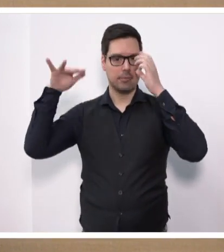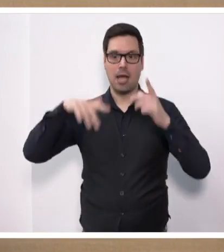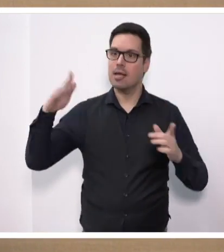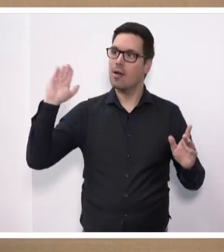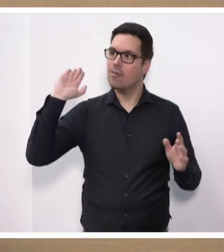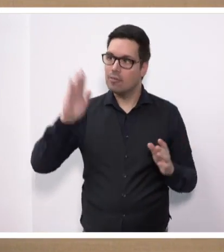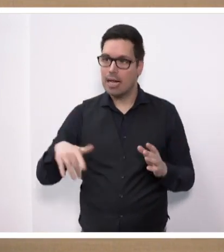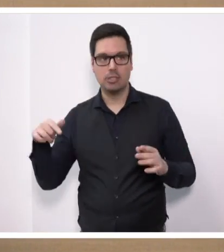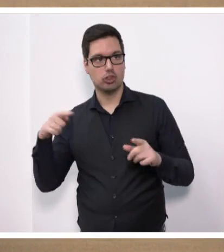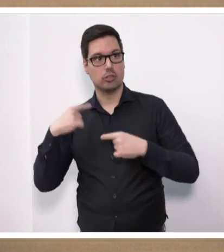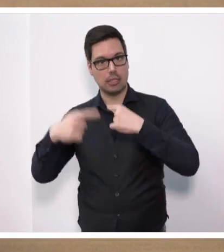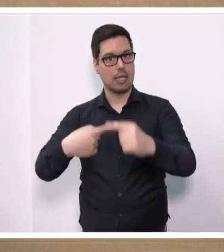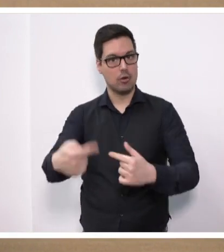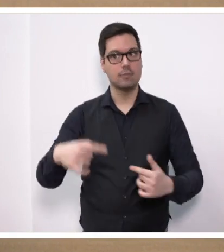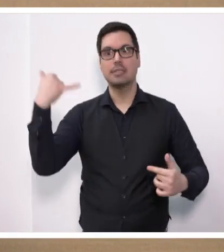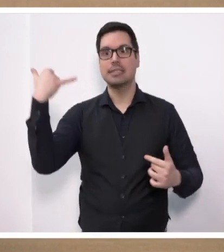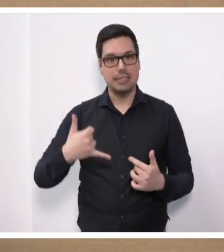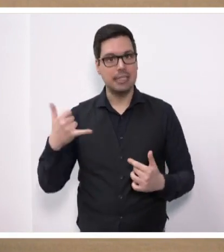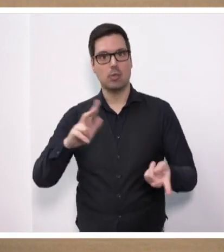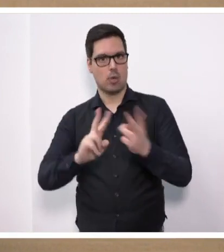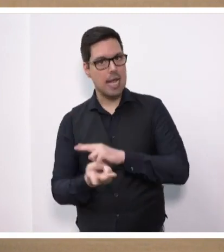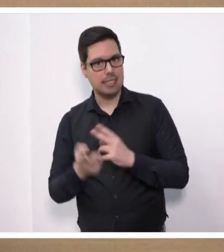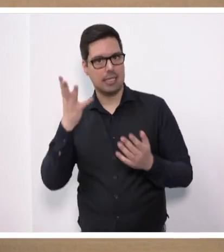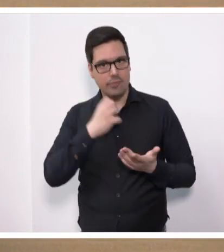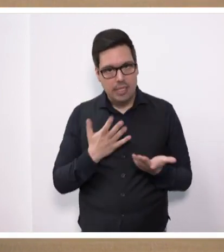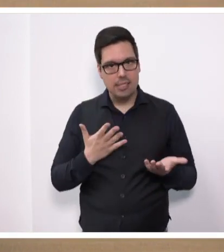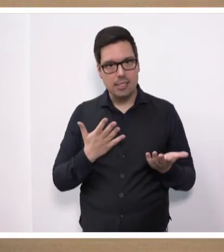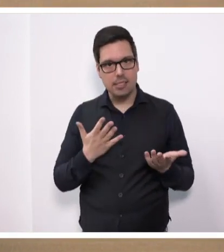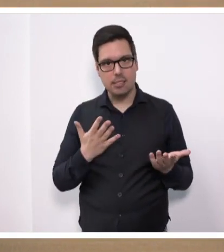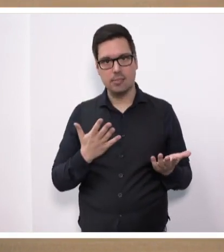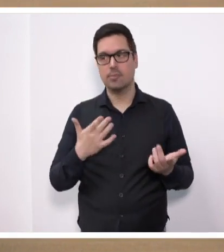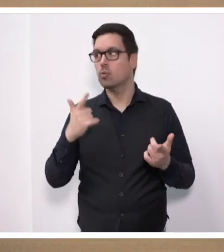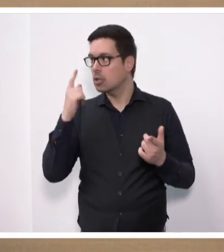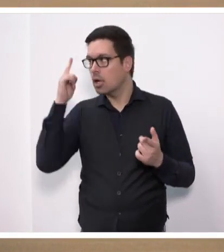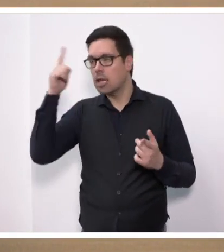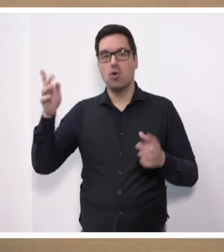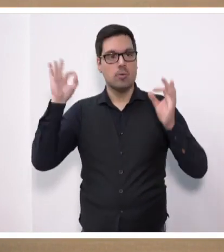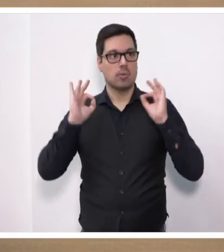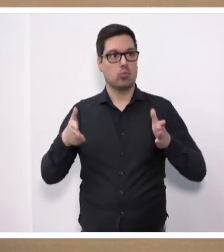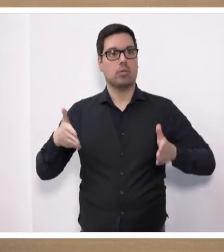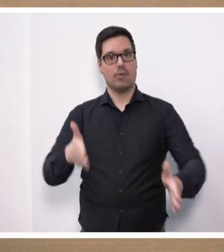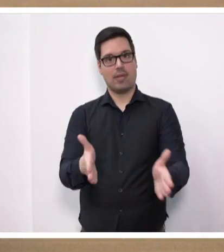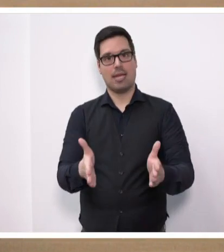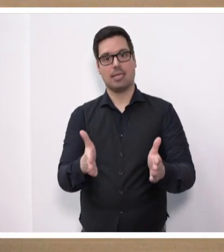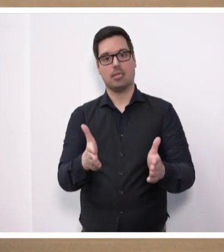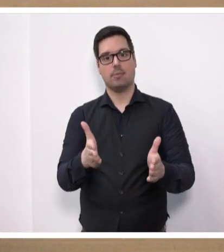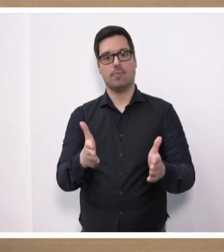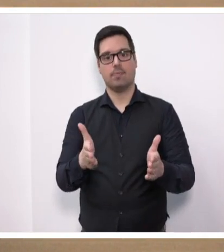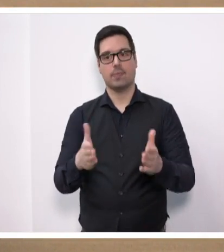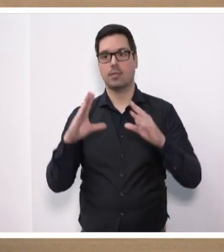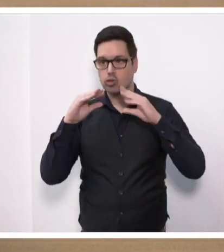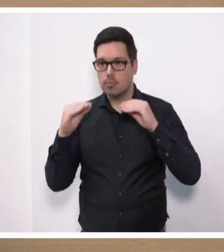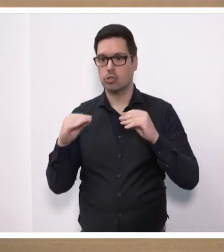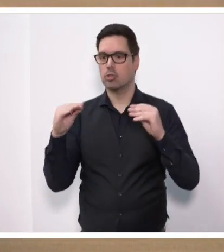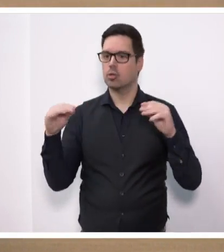gelaufen ist, auch jetzt ändern. Und ich glaube, wir sind auf einem guten Weg, wir sprechen miteinander, wir sind in